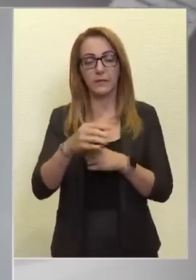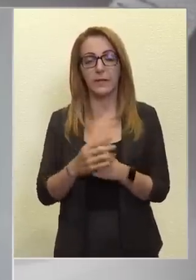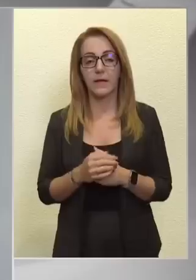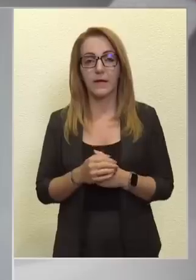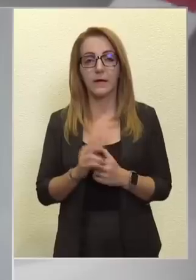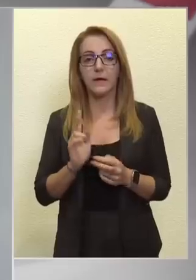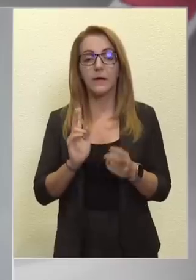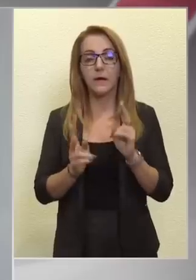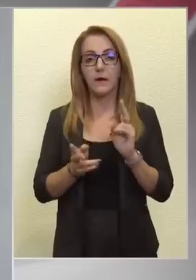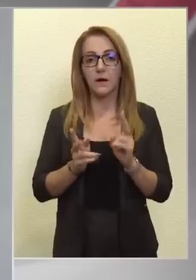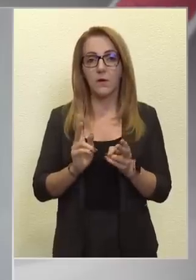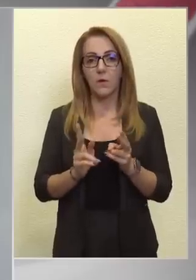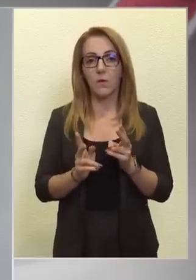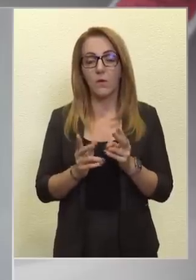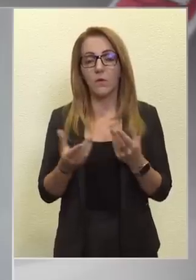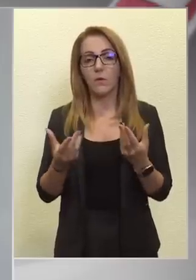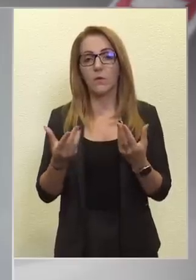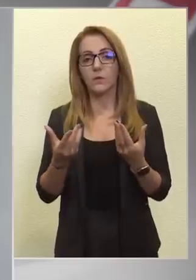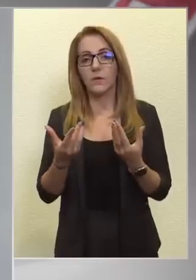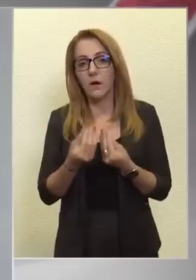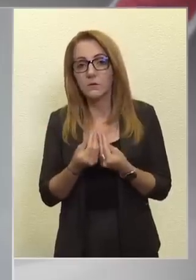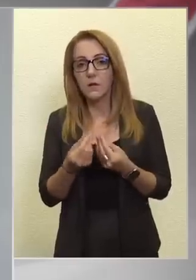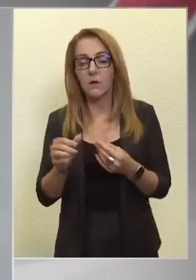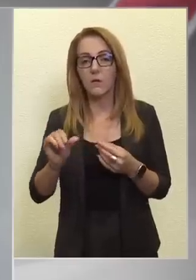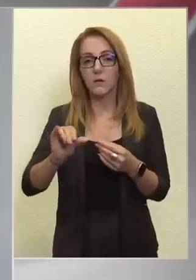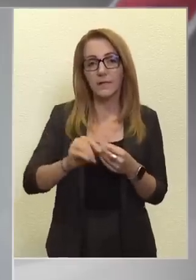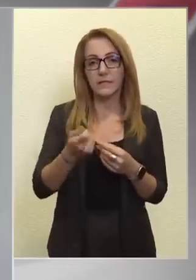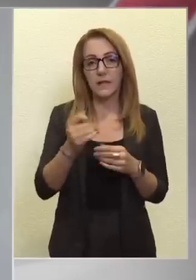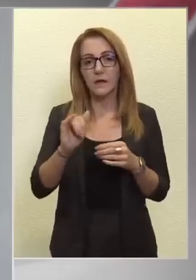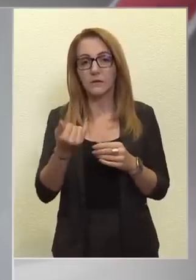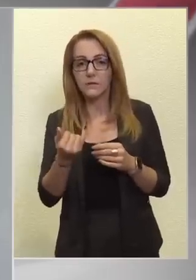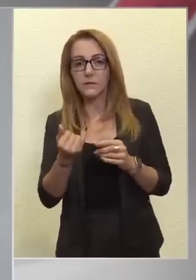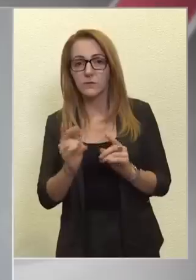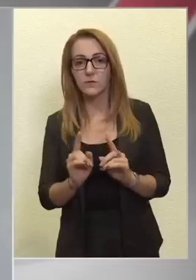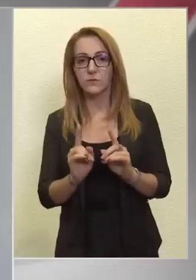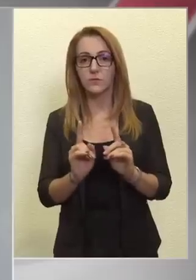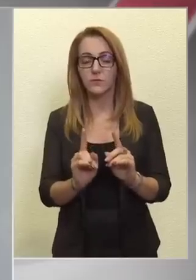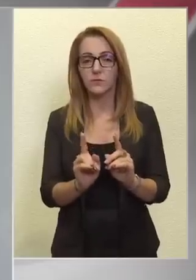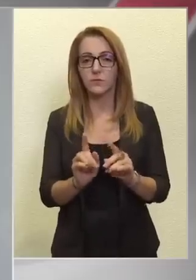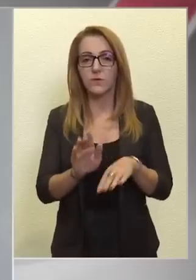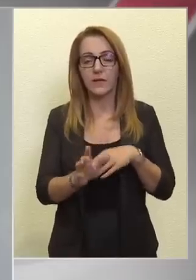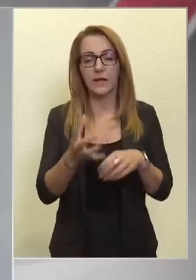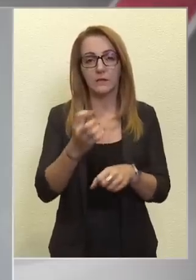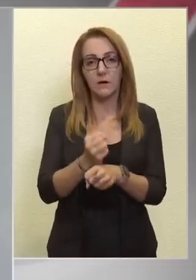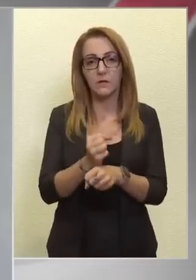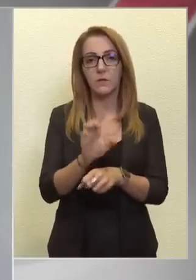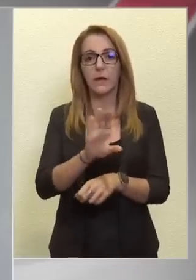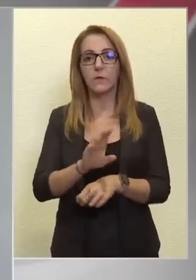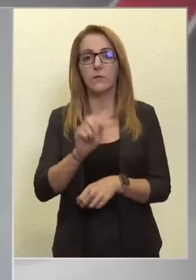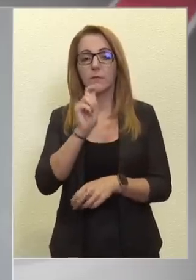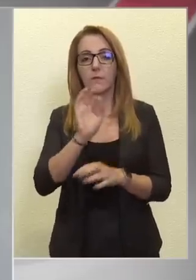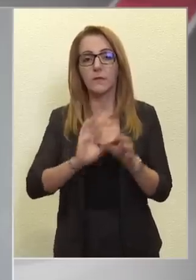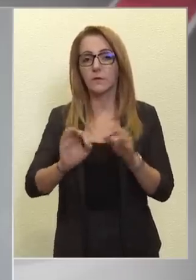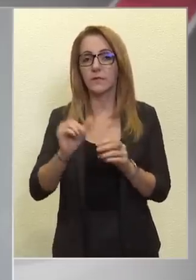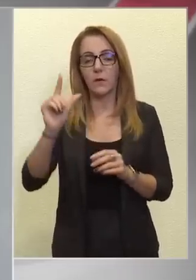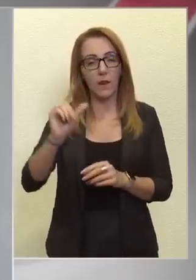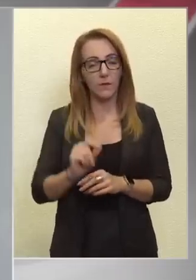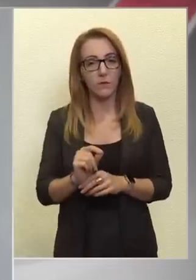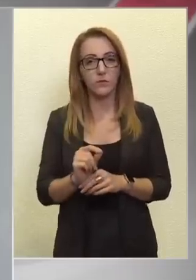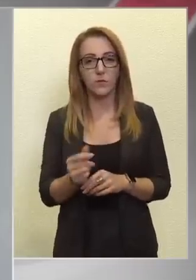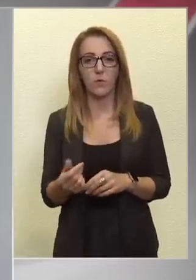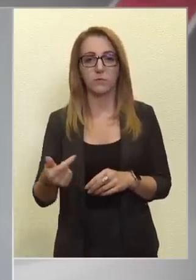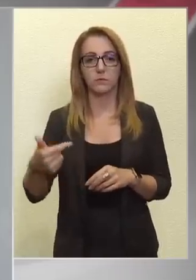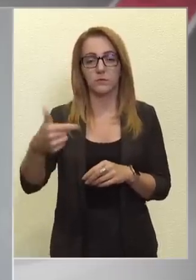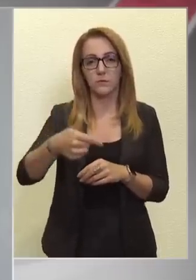azzal, hogy üzemanyagárat is féken tartjuk, Európában, Magyarországon a legolcsóbb az üzemanyagár, azzal